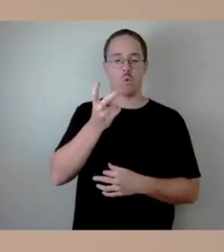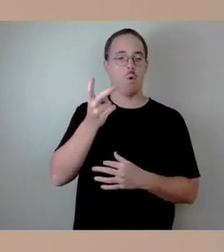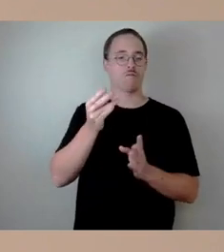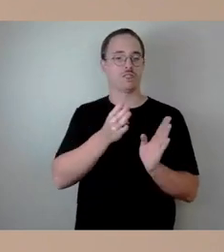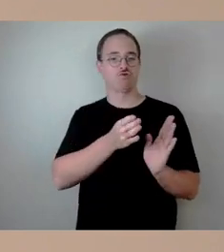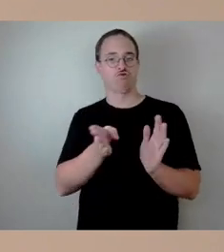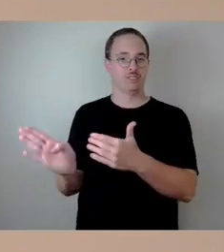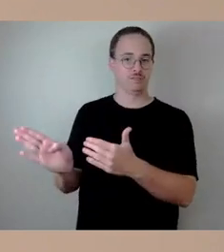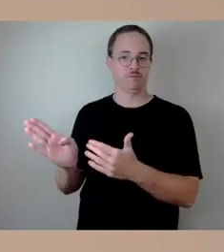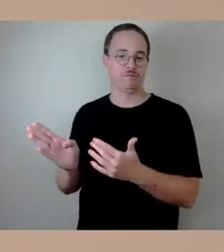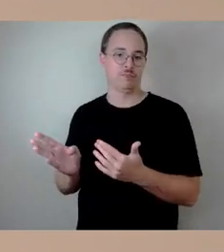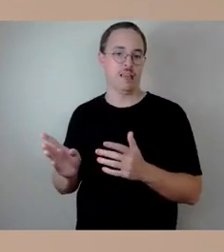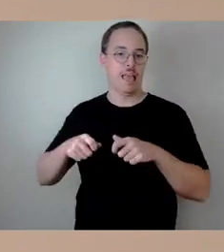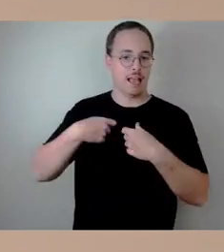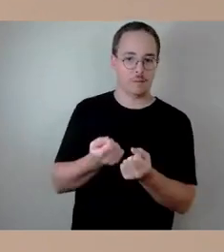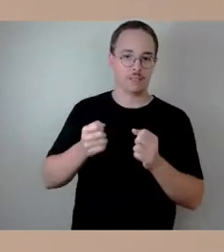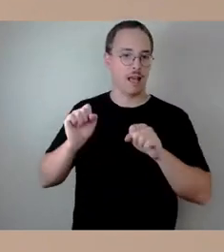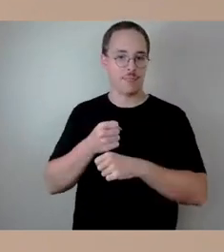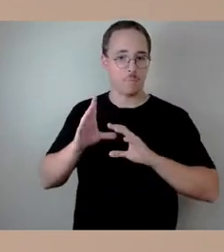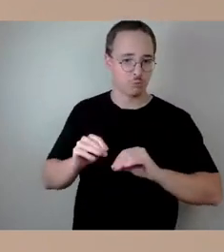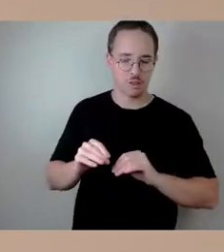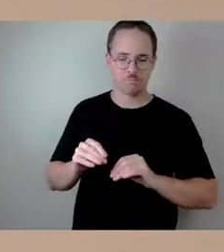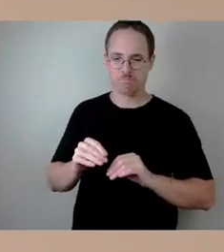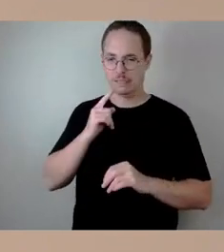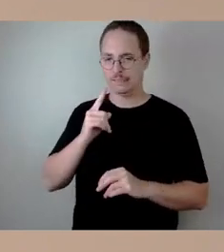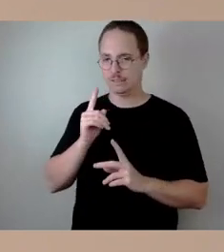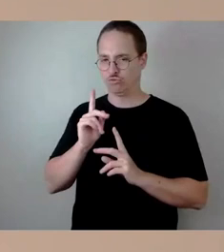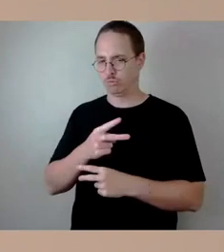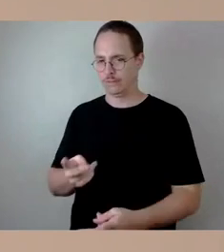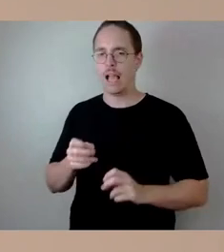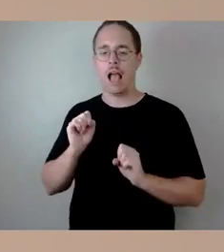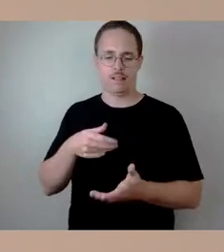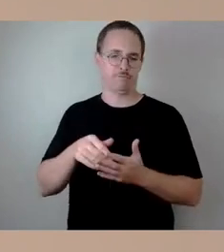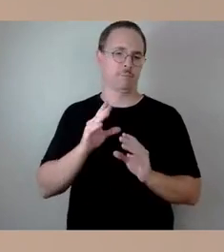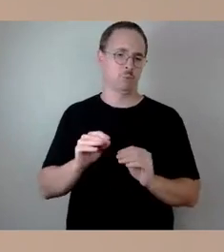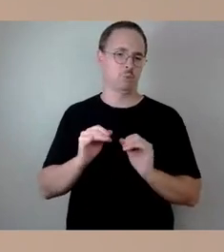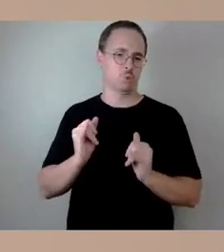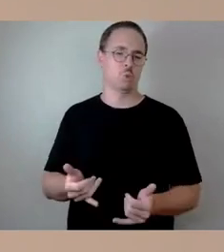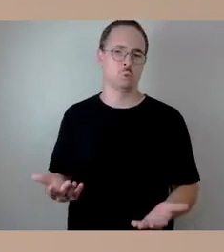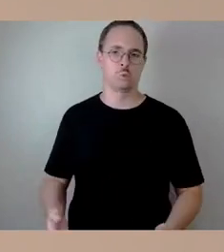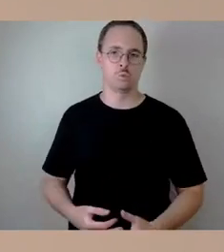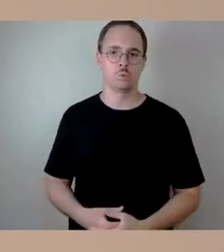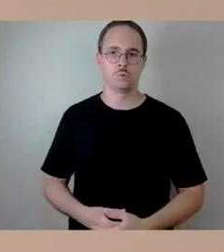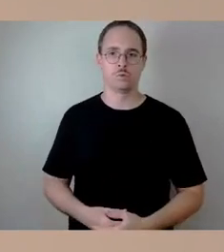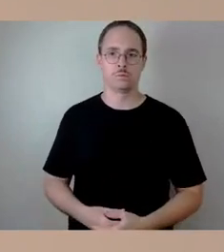in Frage zu stellen ist. Aber natürlich ist das keine